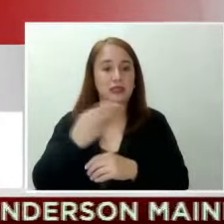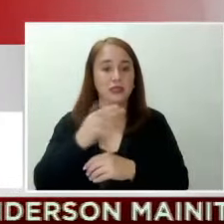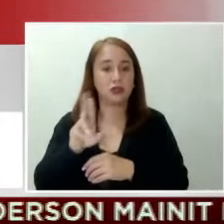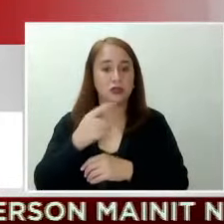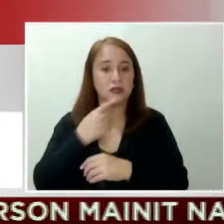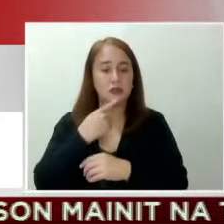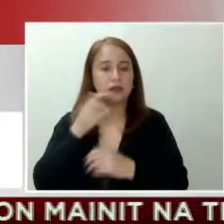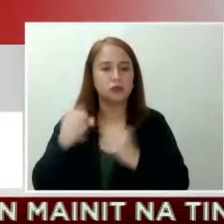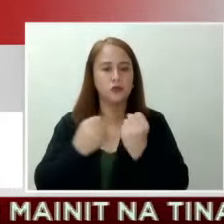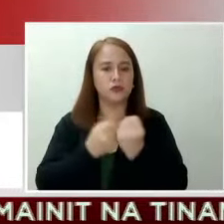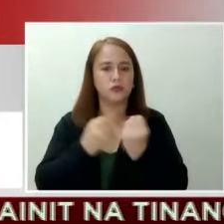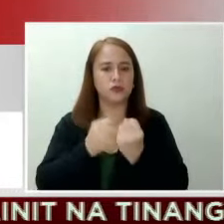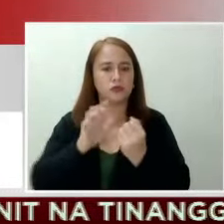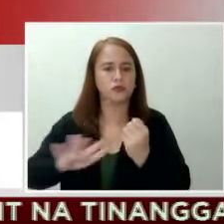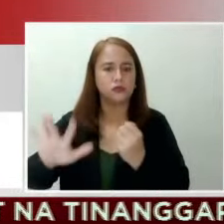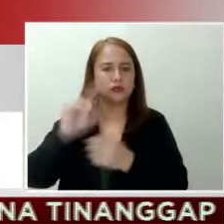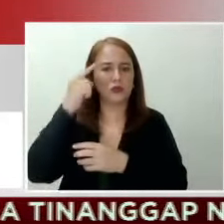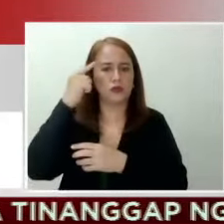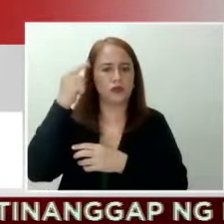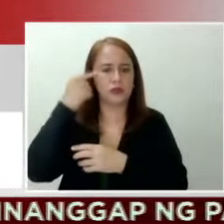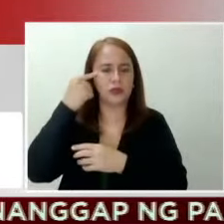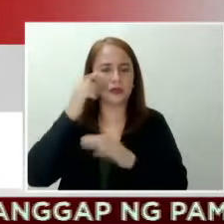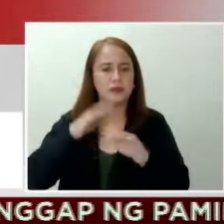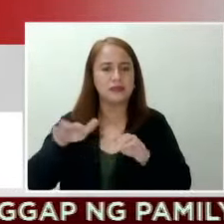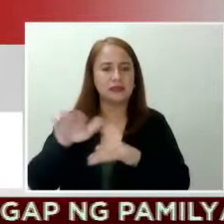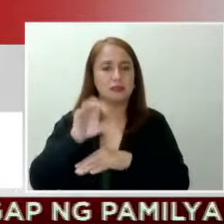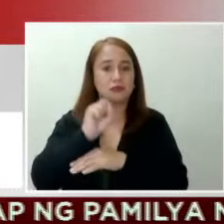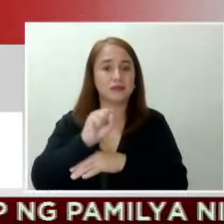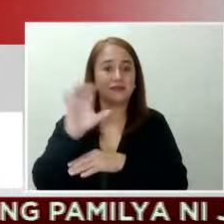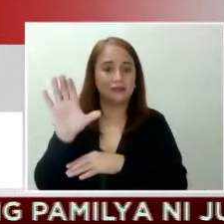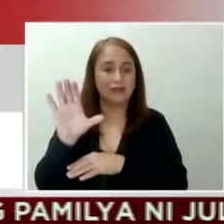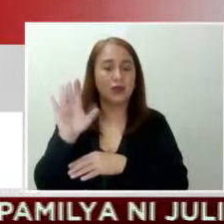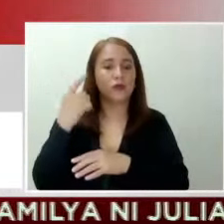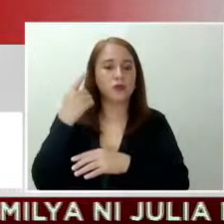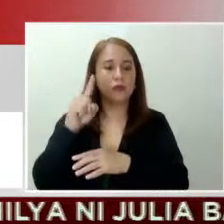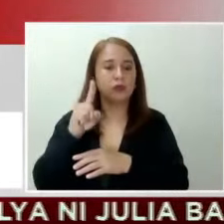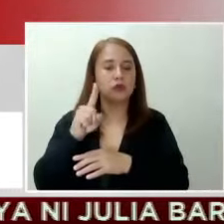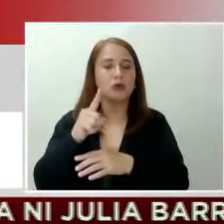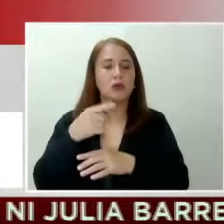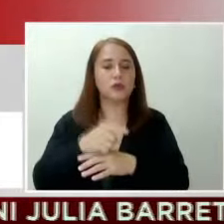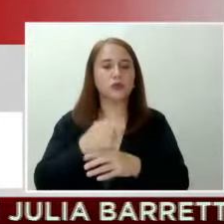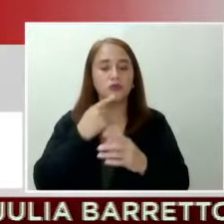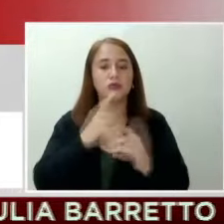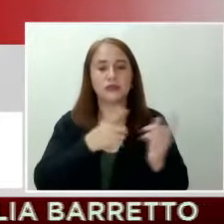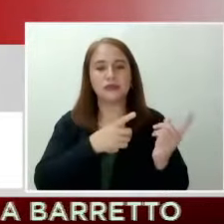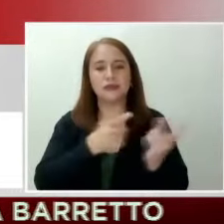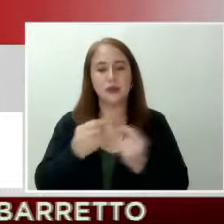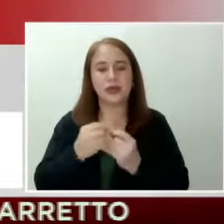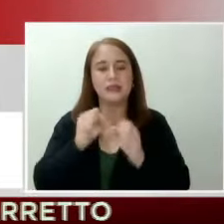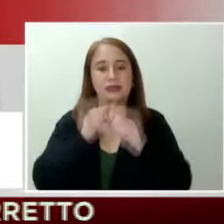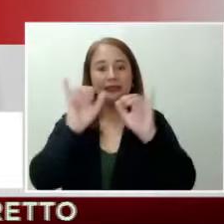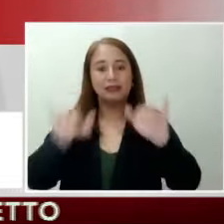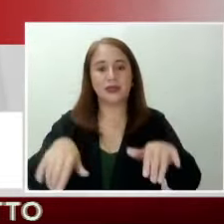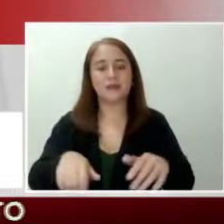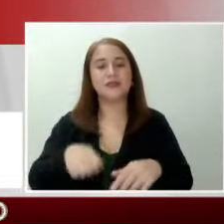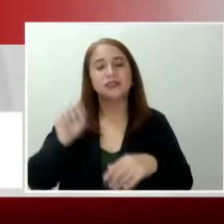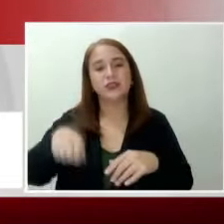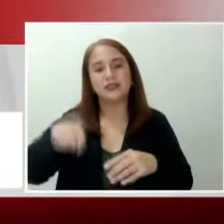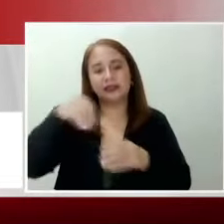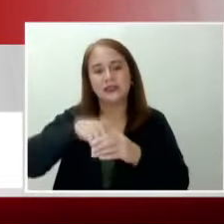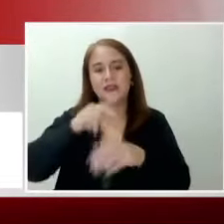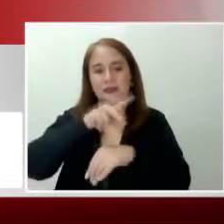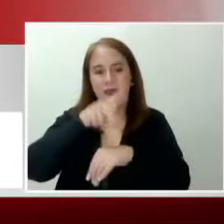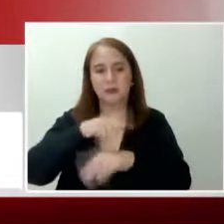suportahan ng buong gobyerno ang mga hakbang ng Korte Suprema para masigurong gumagana ang sistema ng ustisya sa bansa at